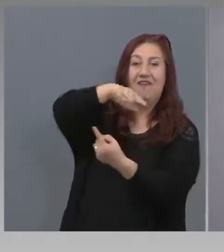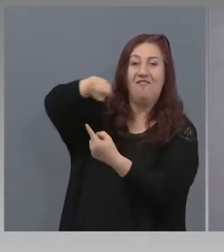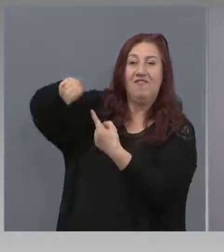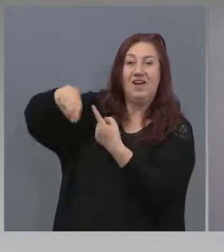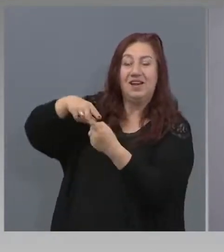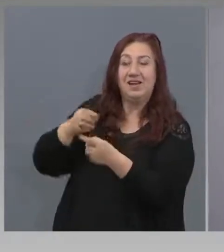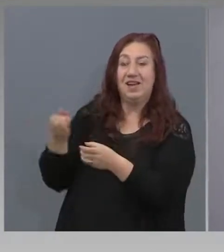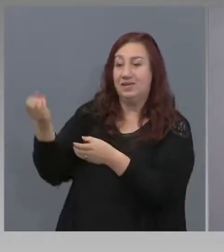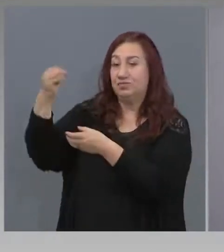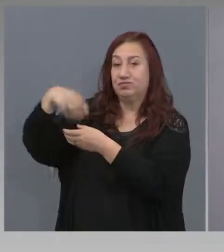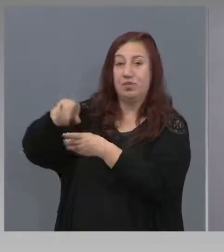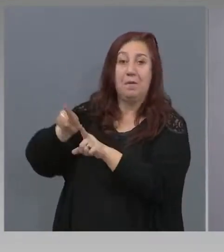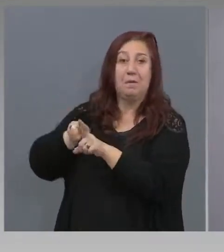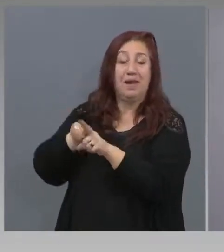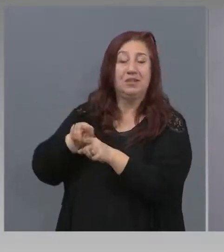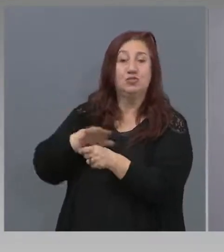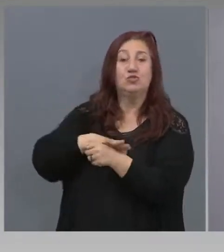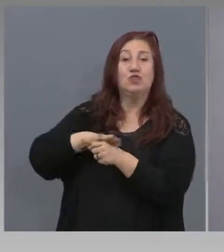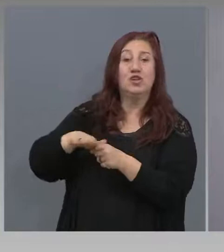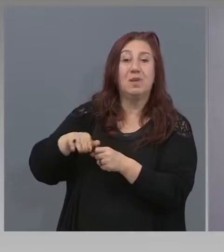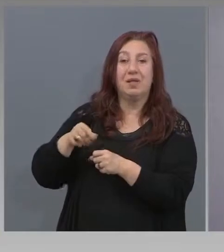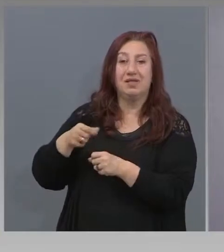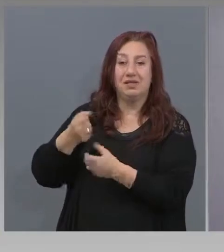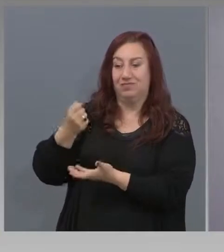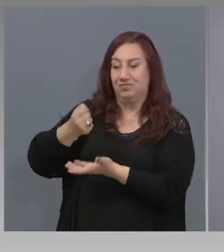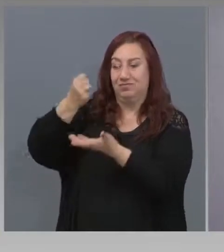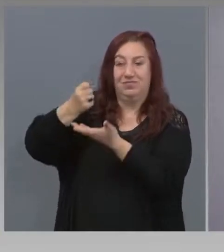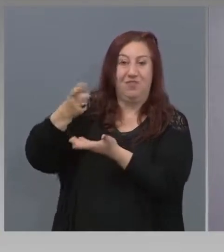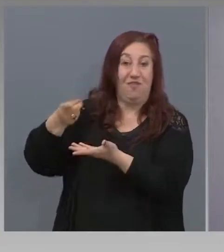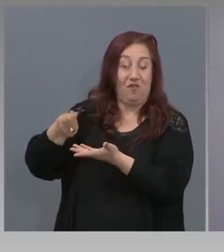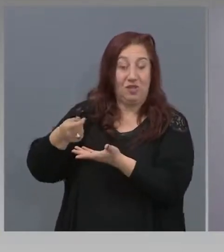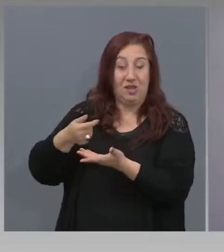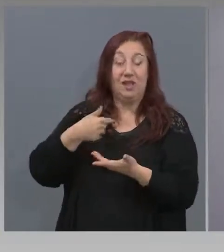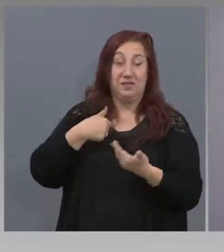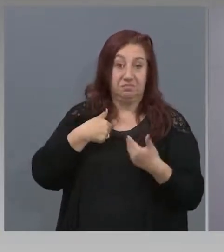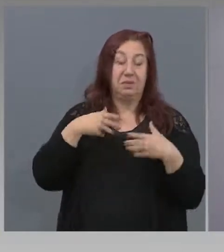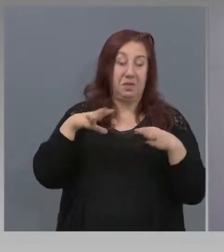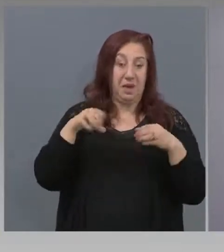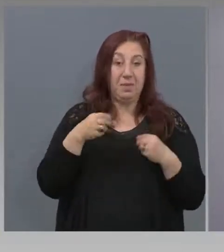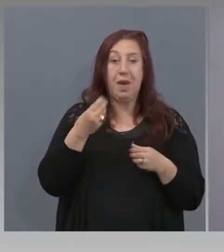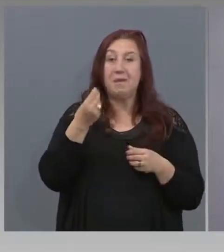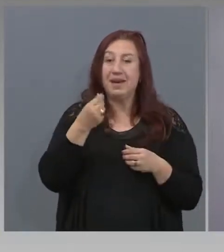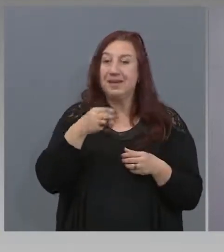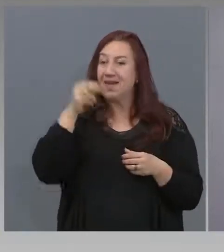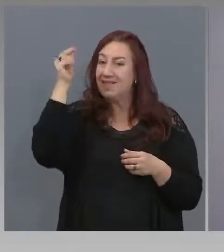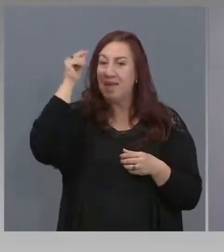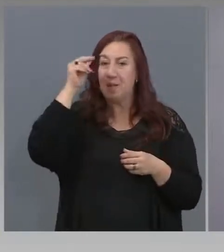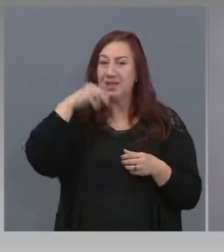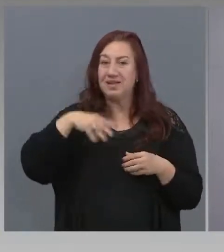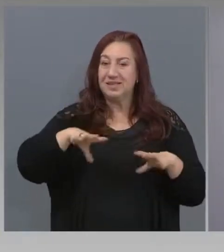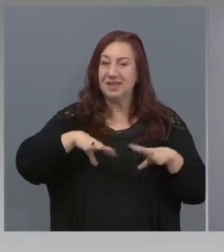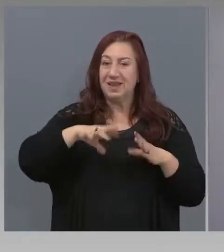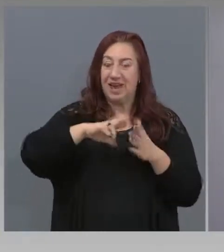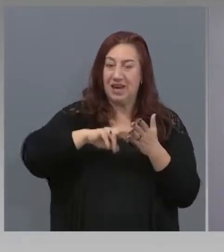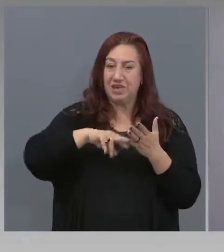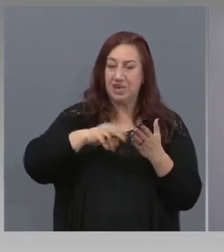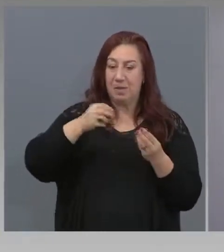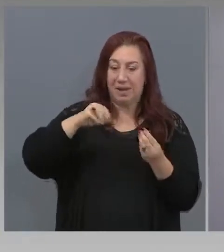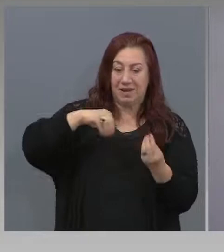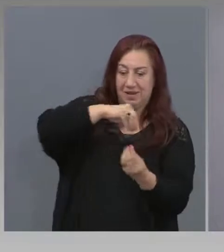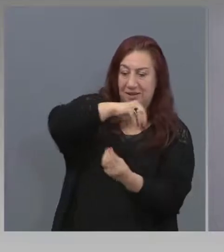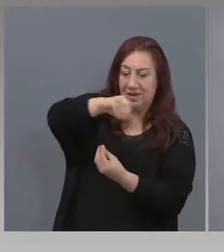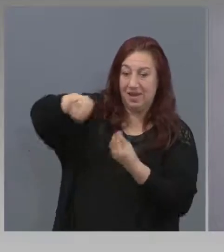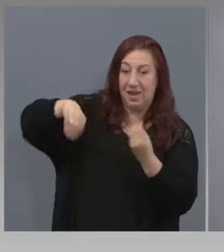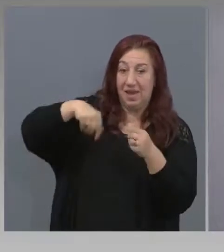е приемливо парите на българския да накоплатят в една така ситуация, да се въртат в нашата економика, а не да